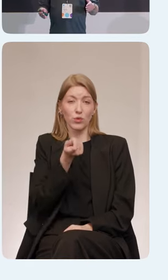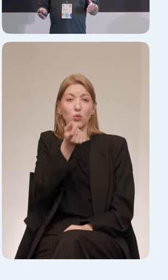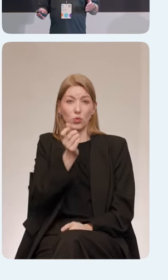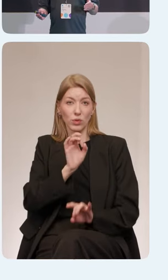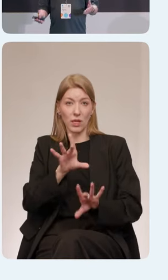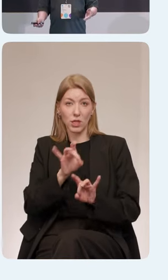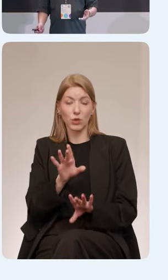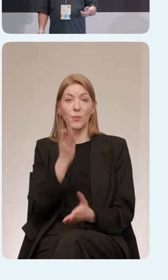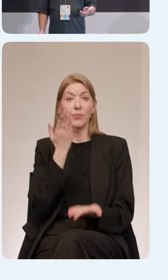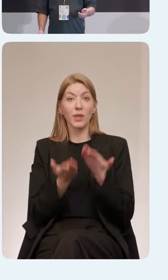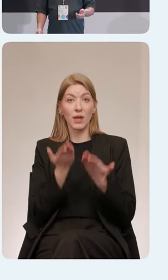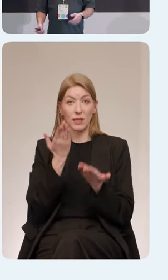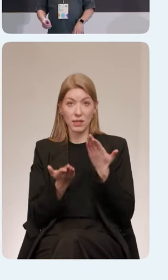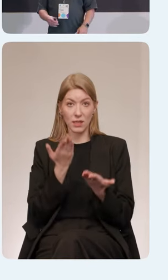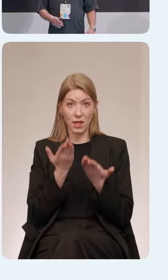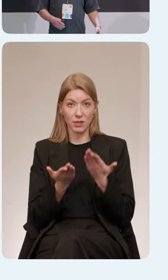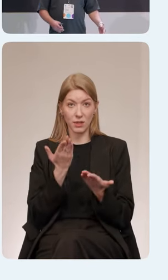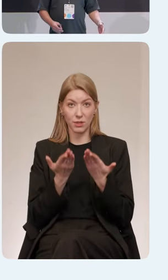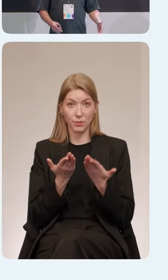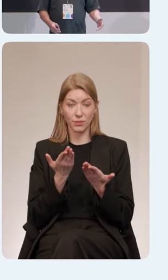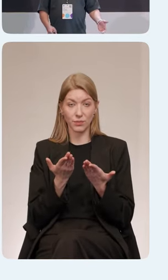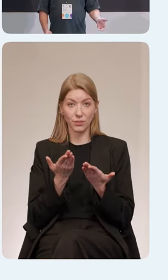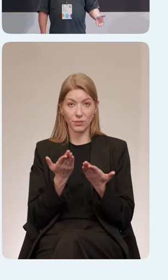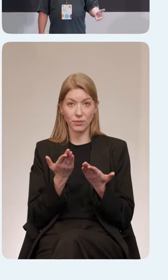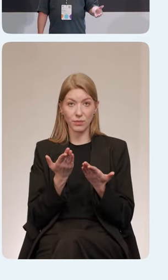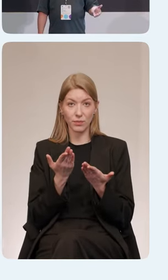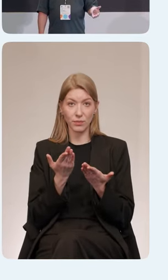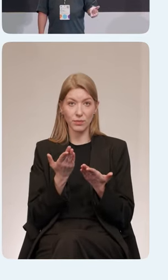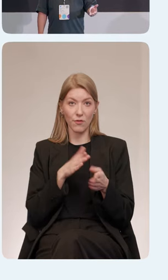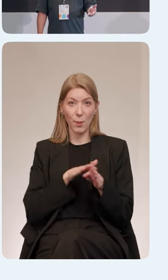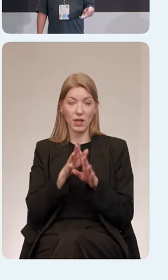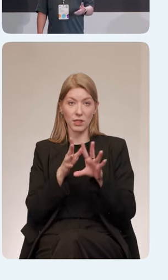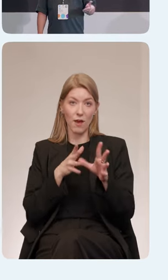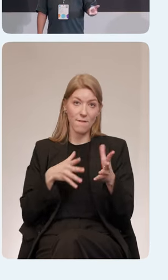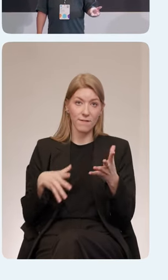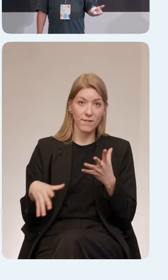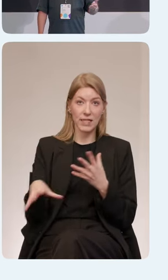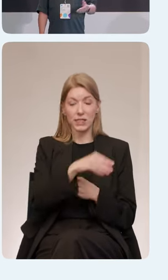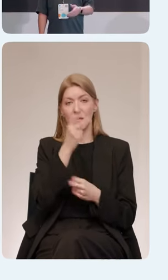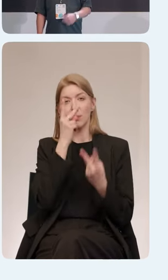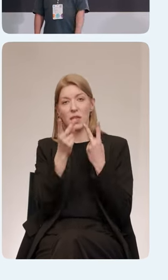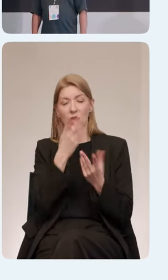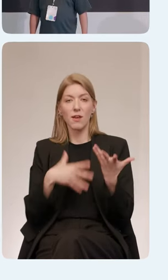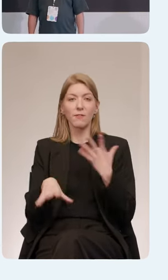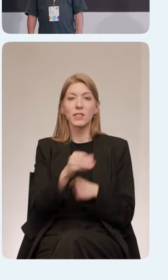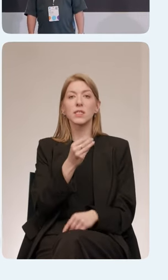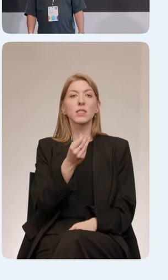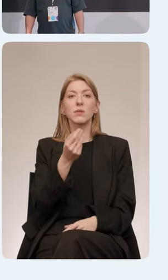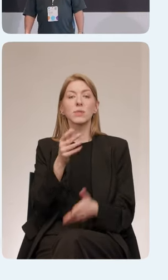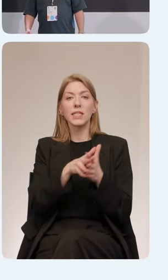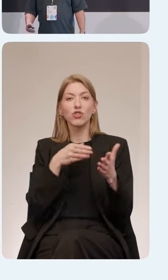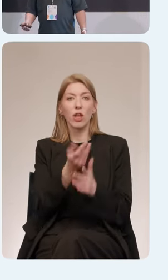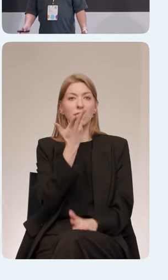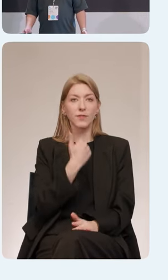если следовать в своей работе всем значениям цветов, типографики, которые есть в дизайн